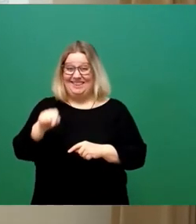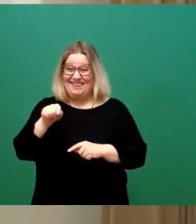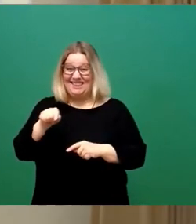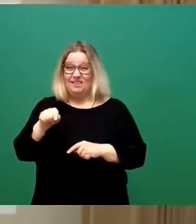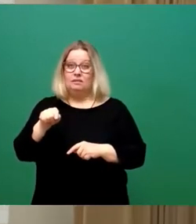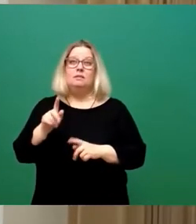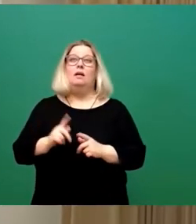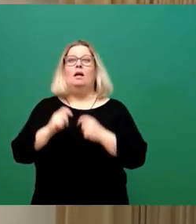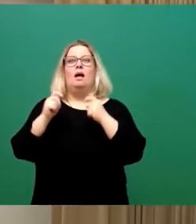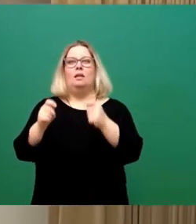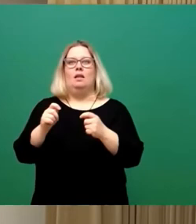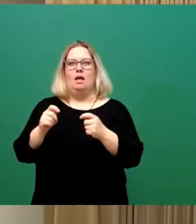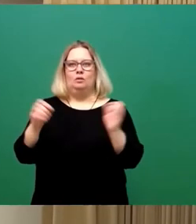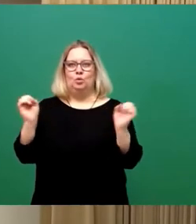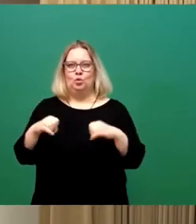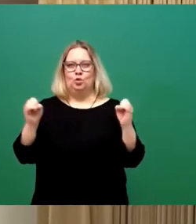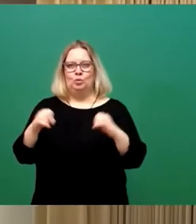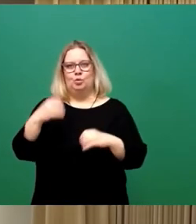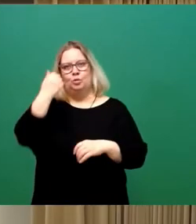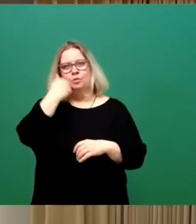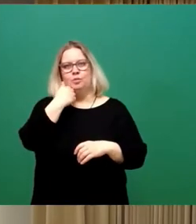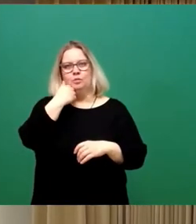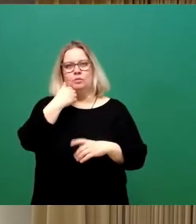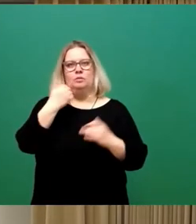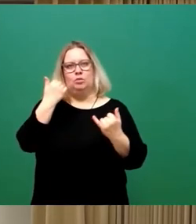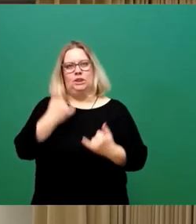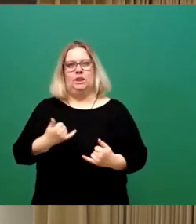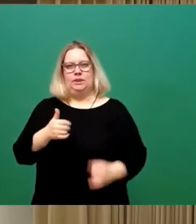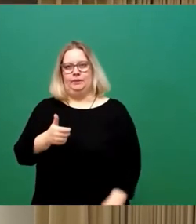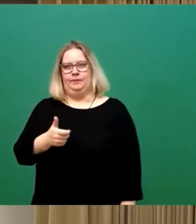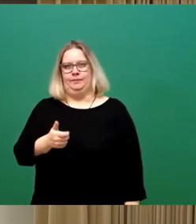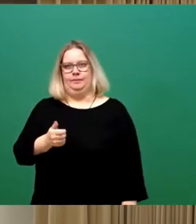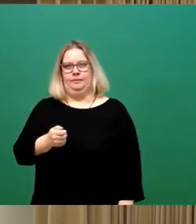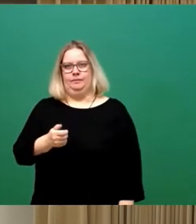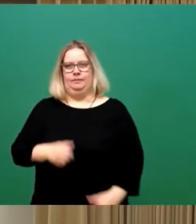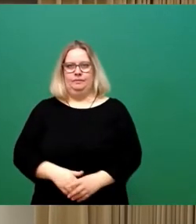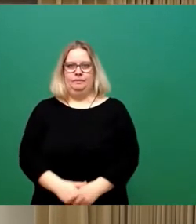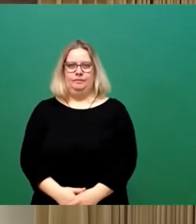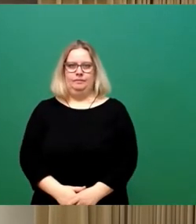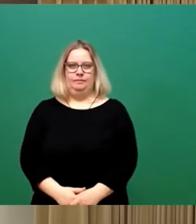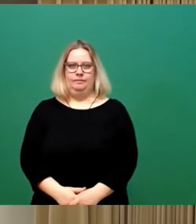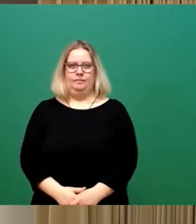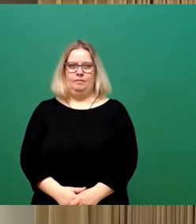seine Zustimmung ergeben möchte, den bitte ich jetzt um das Stimmzeichen.